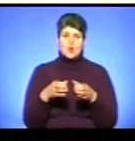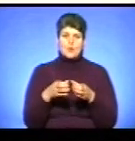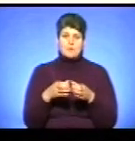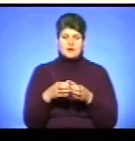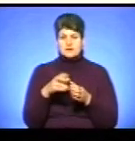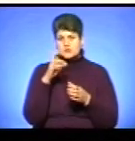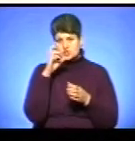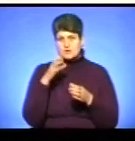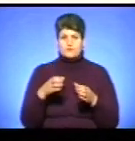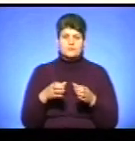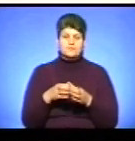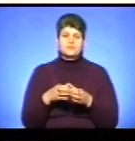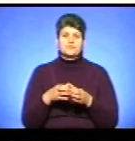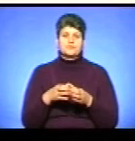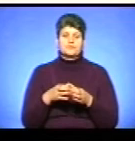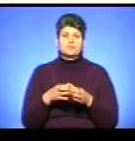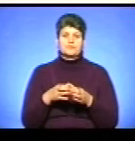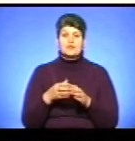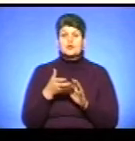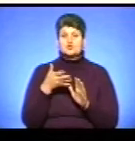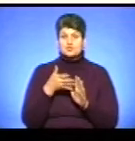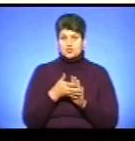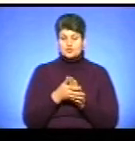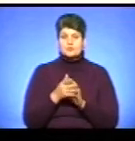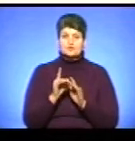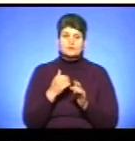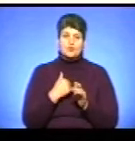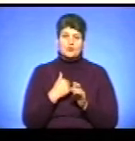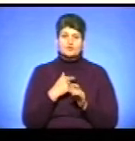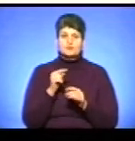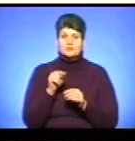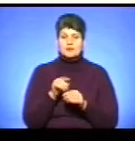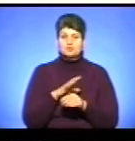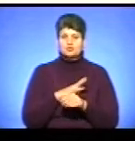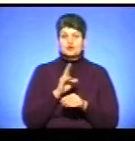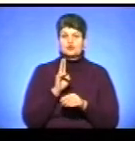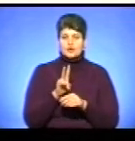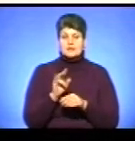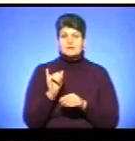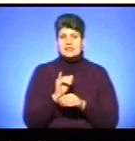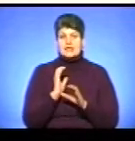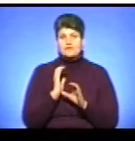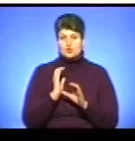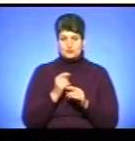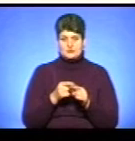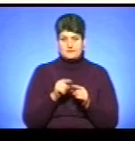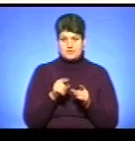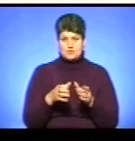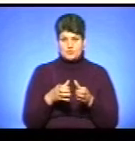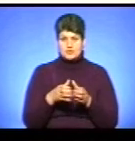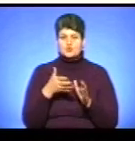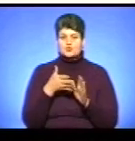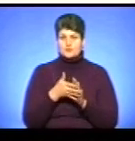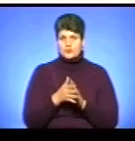комунальної компанії. І зрозуміло, що ми хочемо, щоб там були і тролейбуси, і автобуси в цій компанії. І